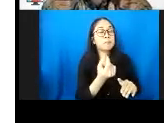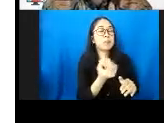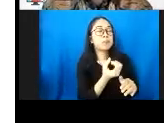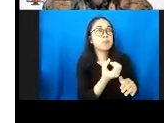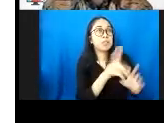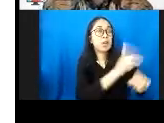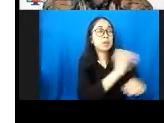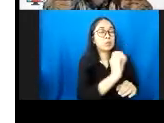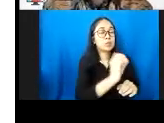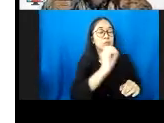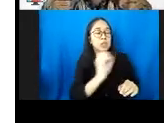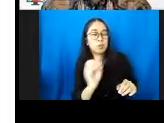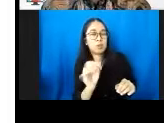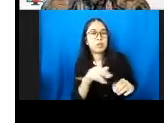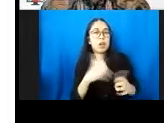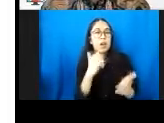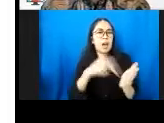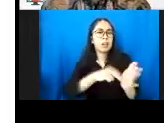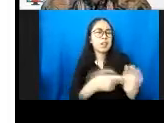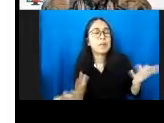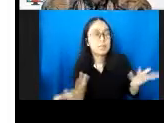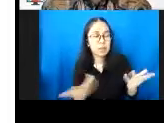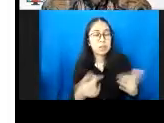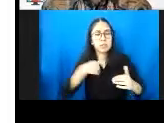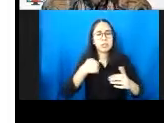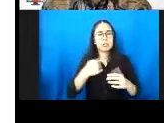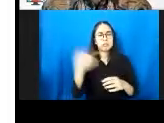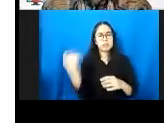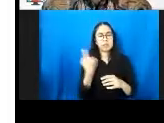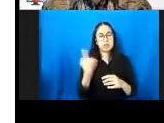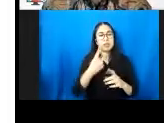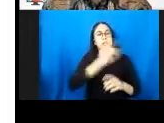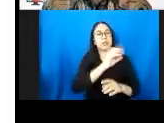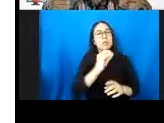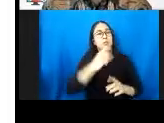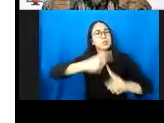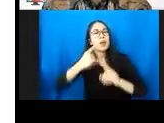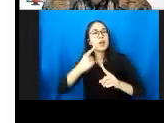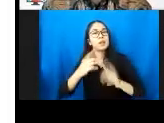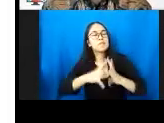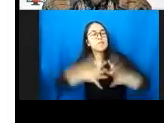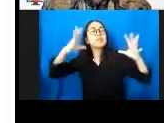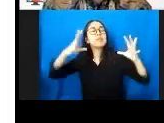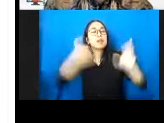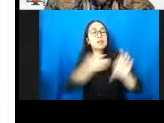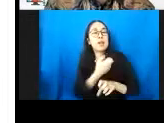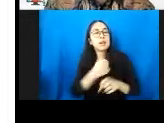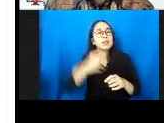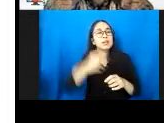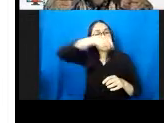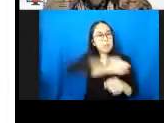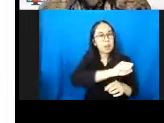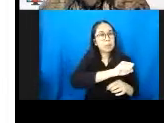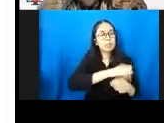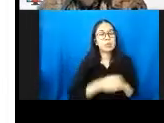besar, 100 kali lipat dari angka kematian ibu yang ada di Singapura. Kalau kita bandingkan dengan